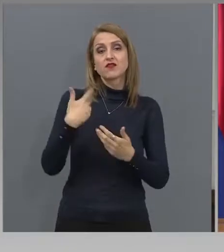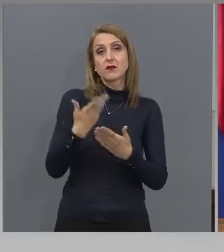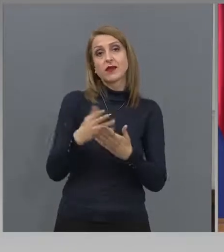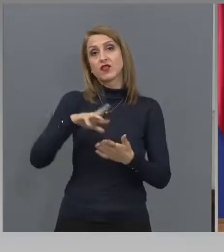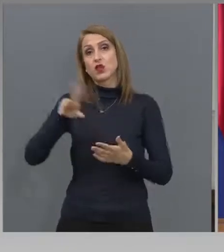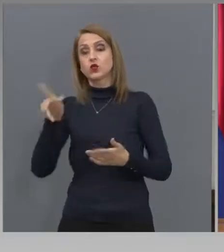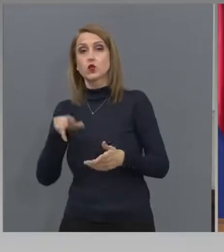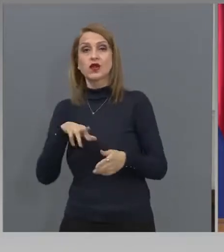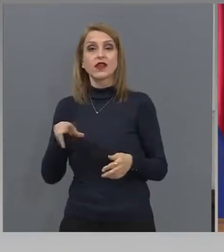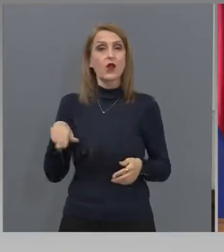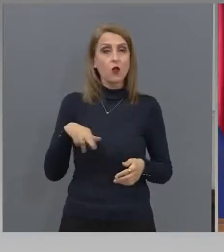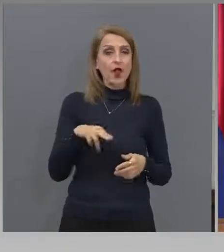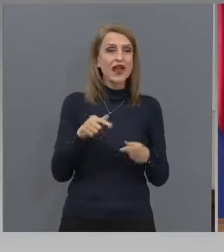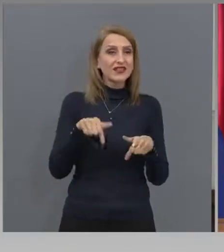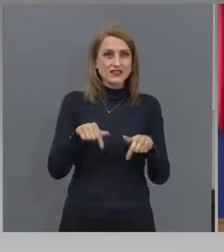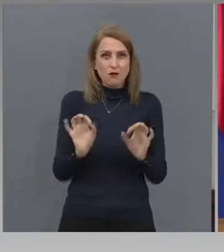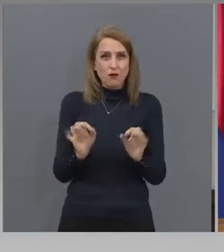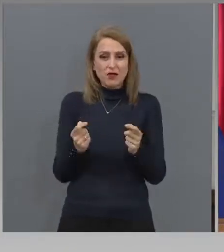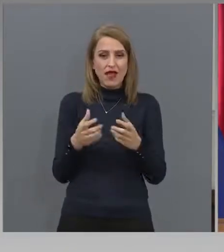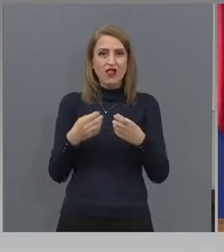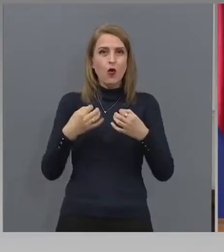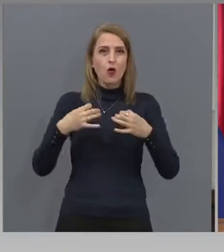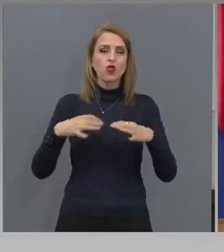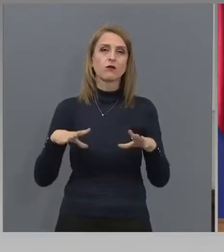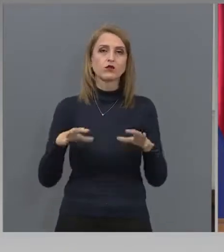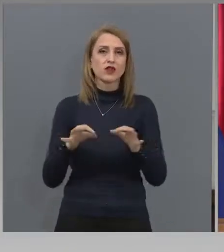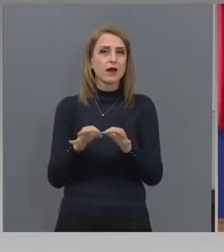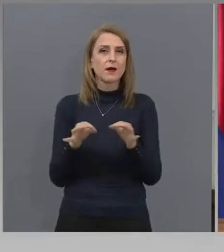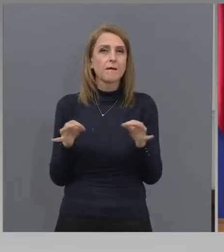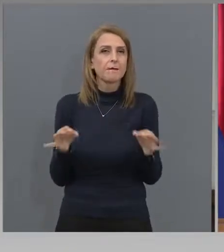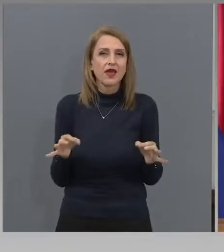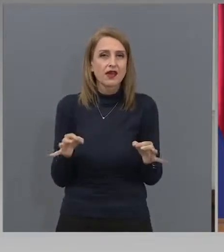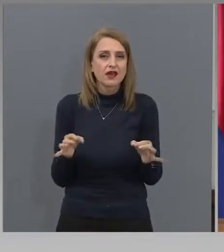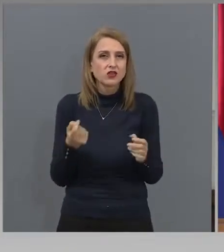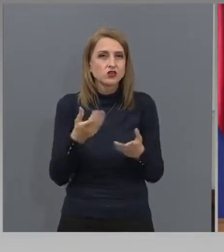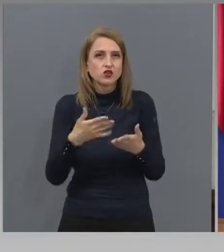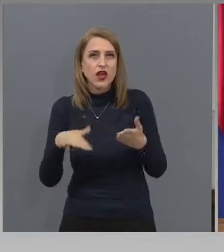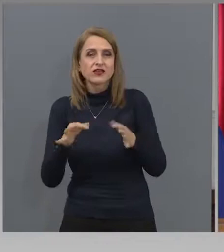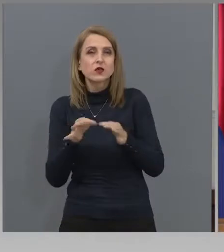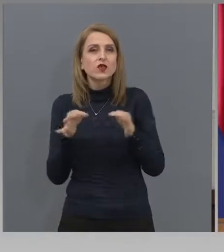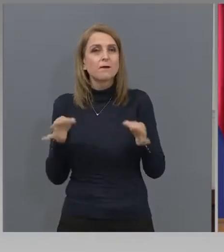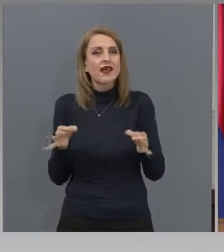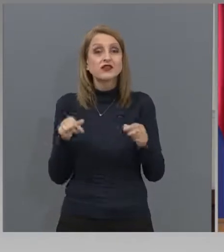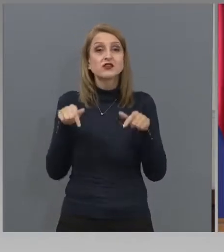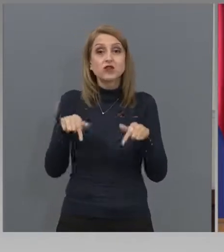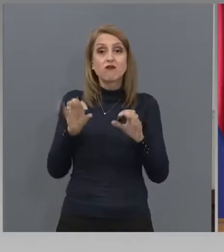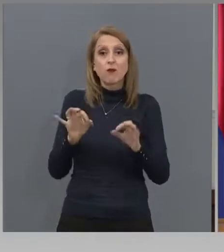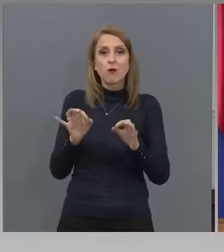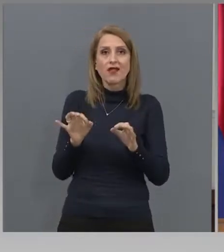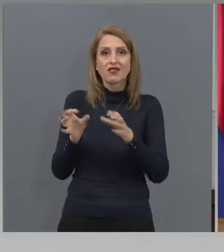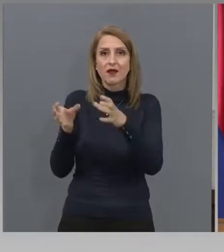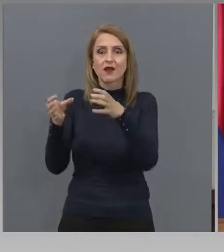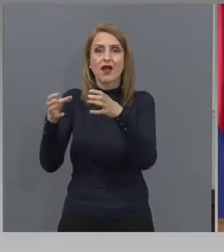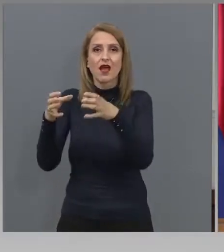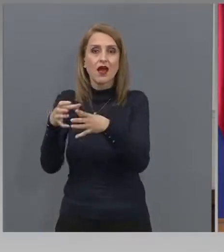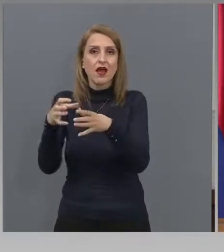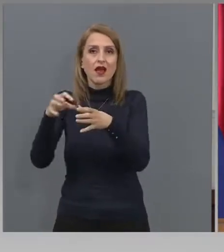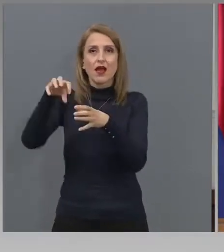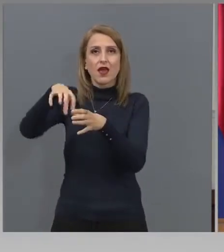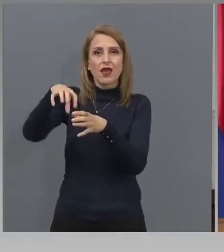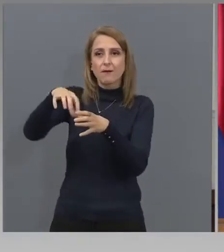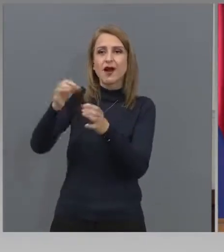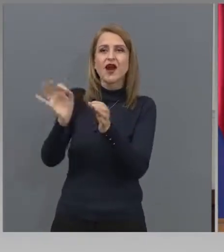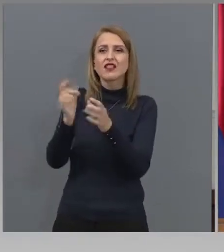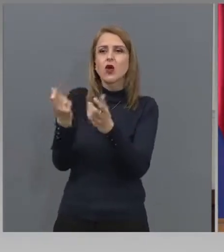Повода да отпуснеме, повтарям, част от мерките беше, че кластъри има в момента, където ни дават по-голяма бройка.